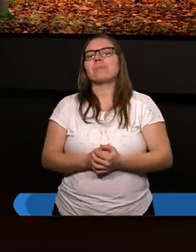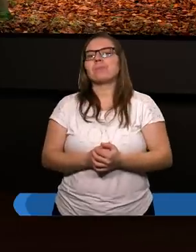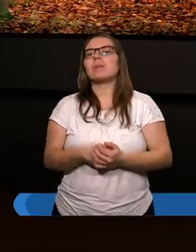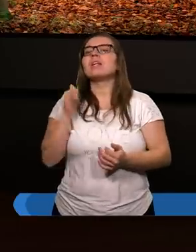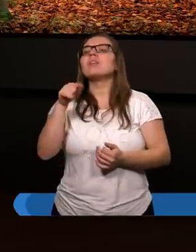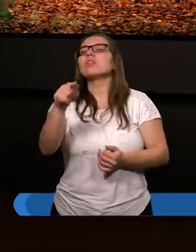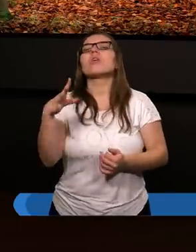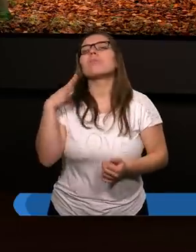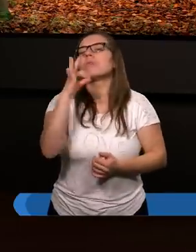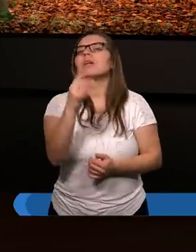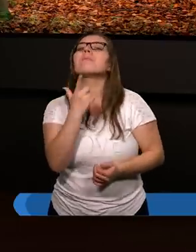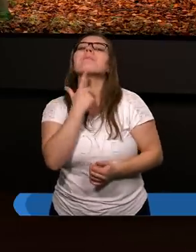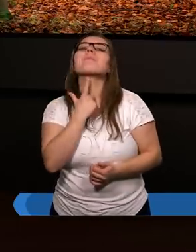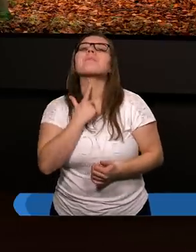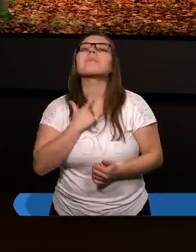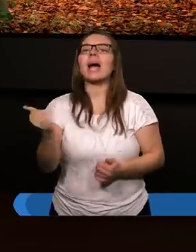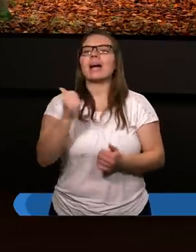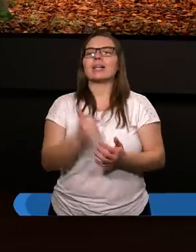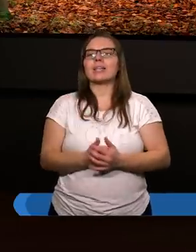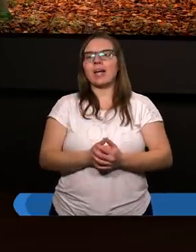i to było jego pragnienie.